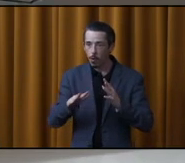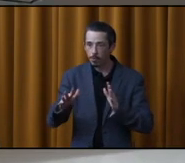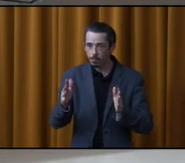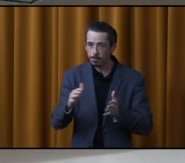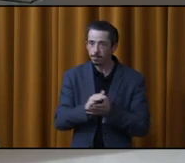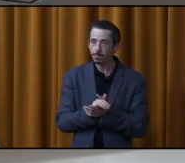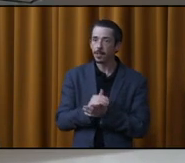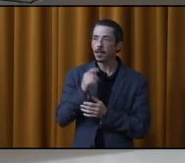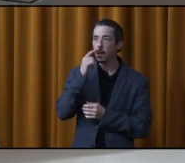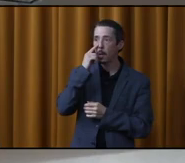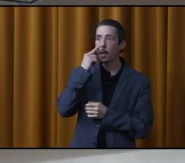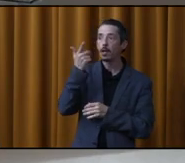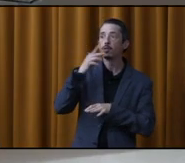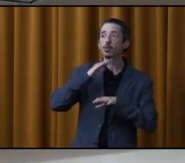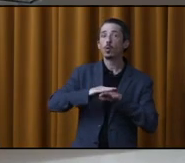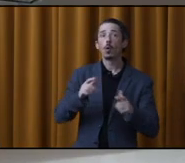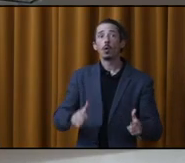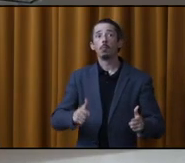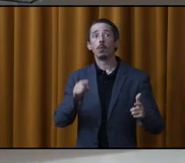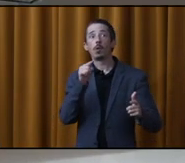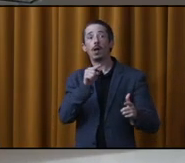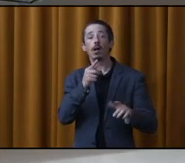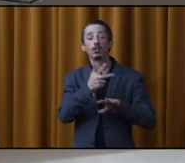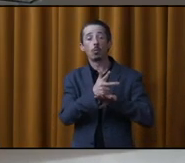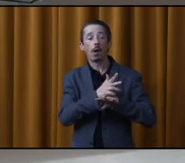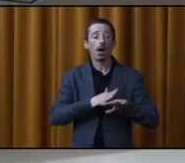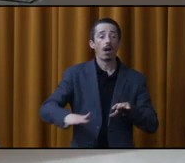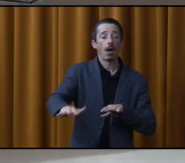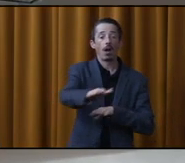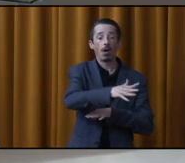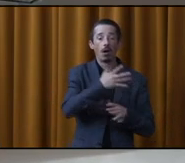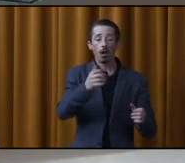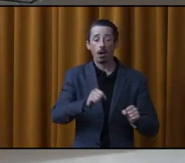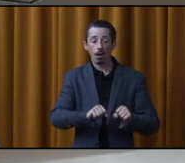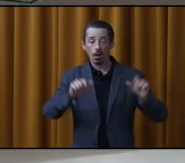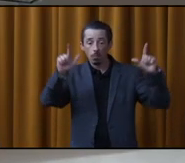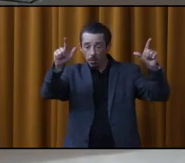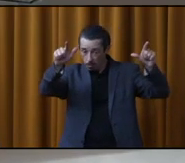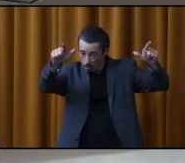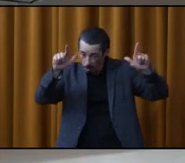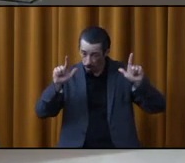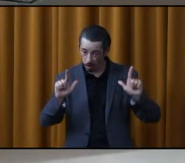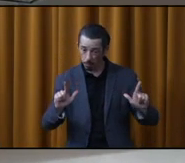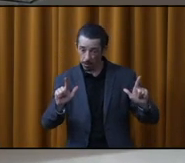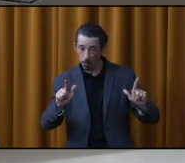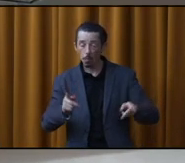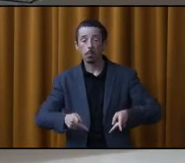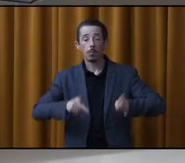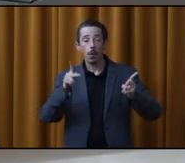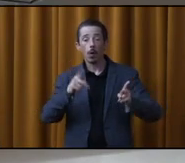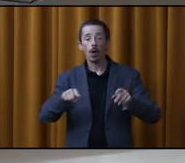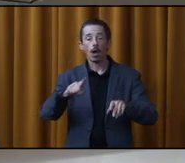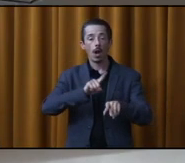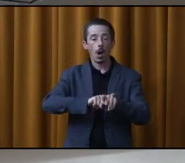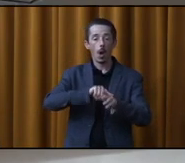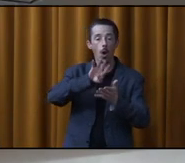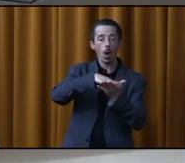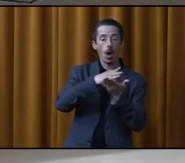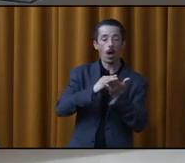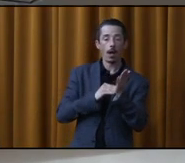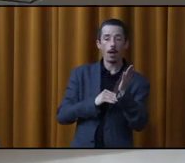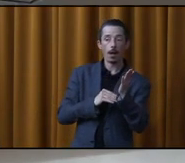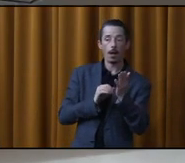fleurisme. Chose certaine, c'est que le stationnement, il faudrait avoir un écriteau, la question sera la suivante, qui permettra des heures. Vous savez,